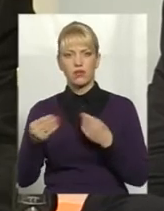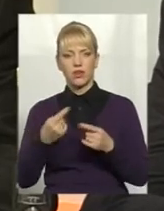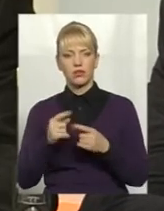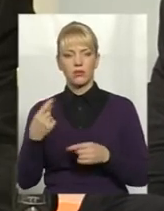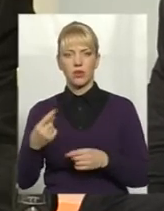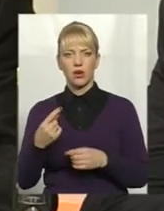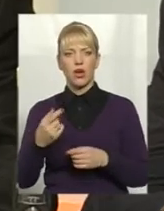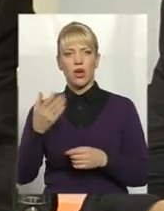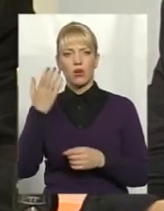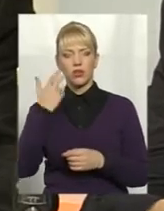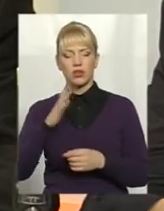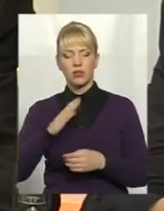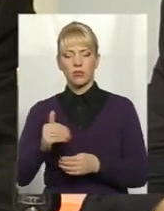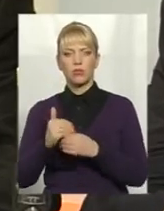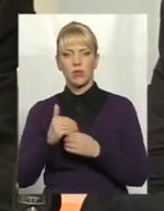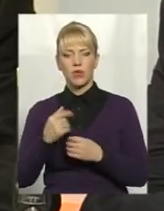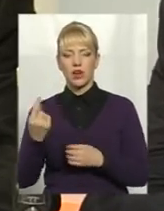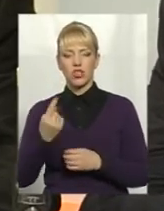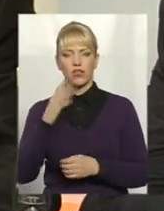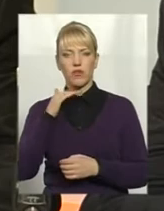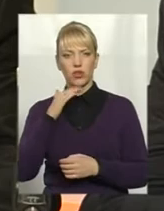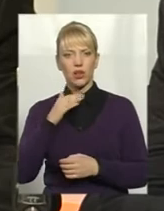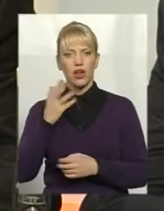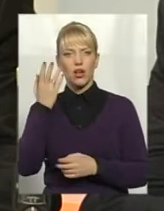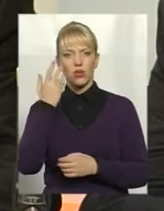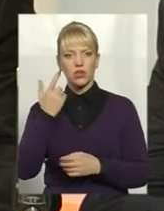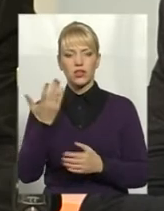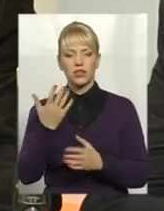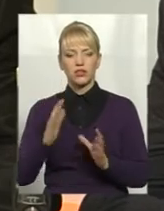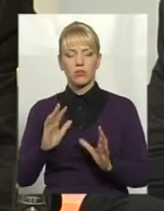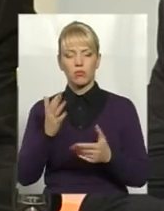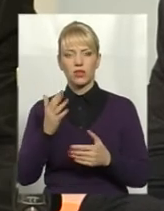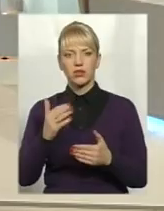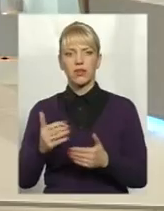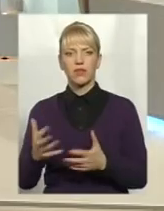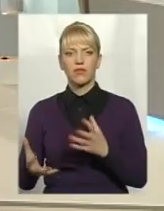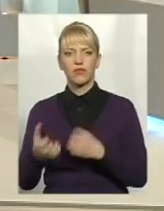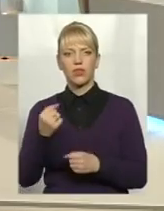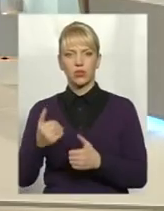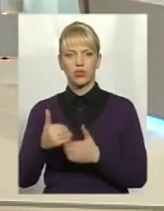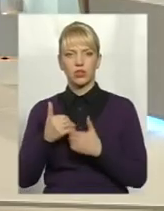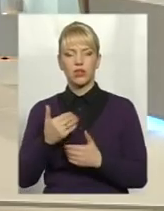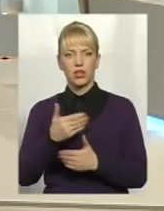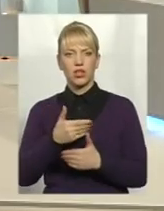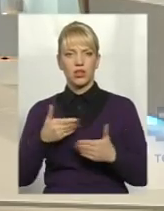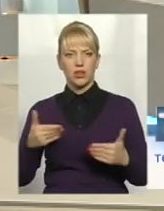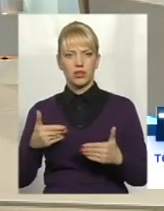виручили ліченіки води. На якийсь момент виручила нас